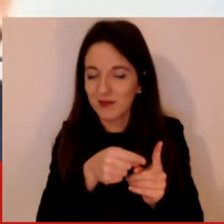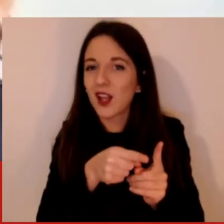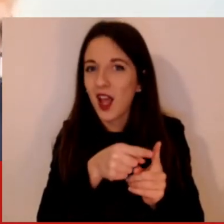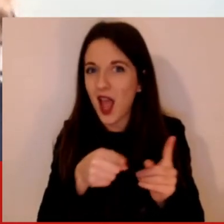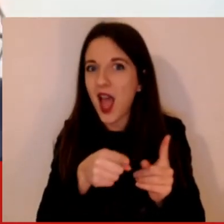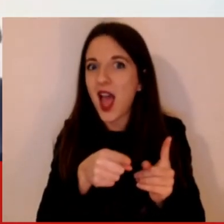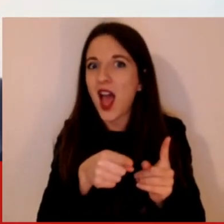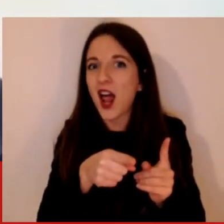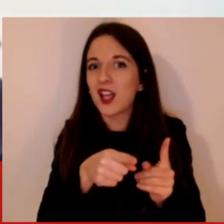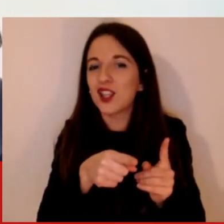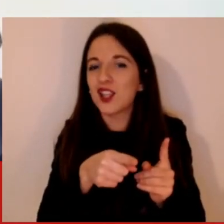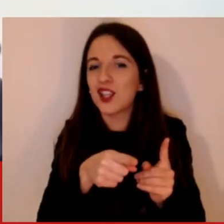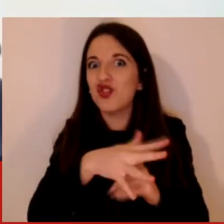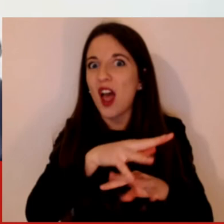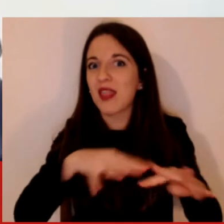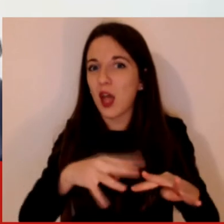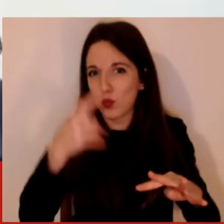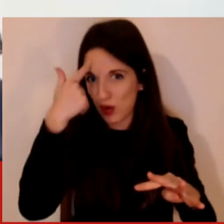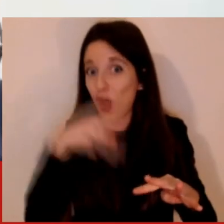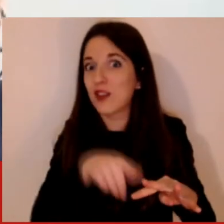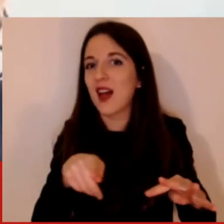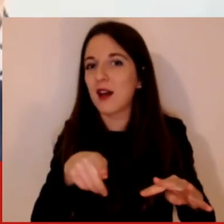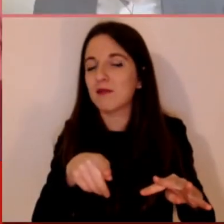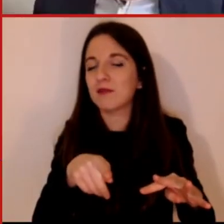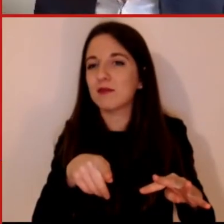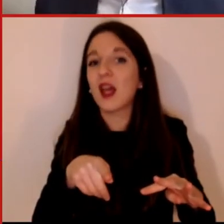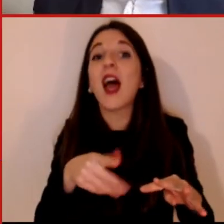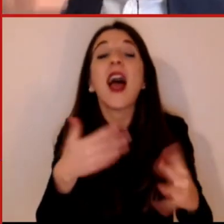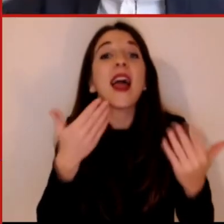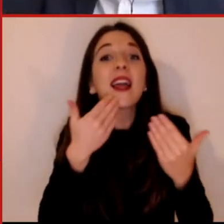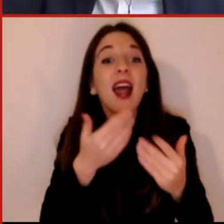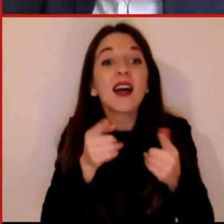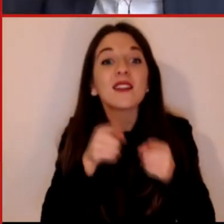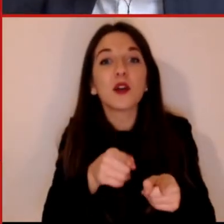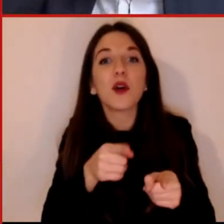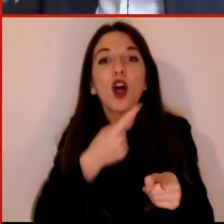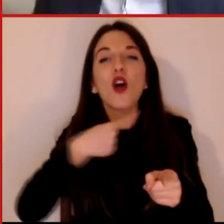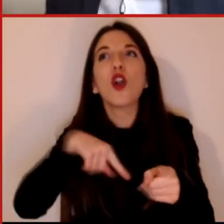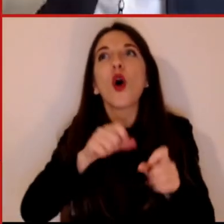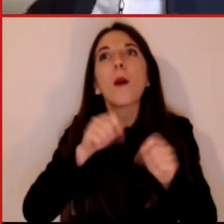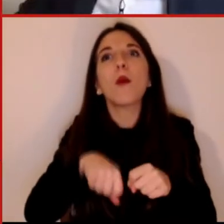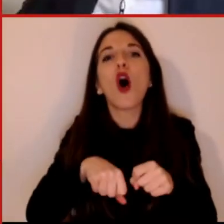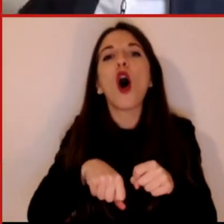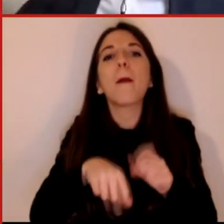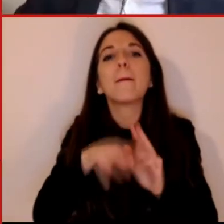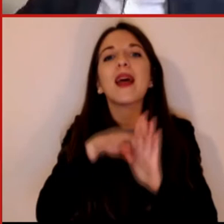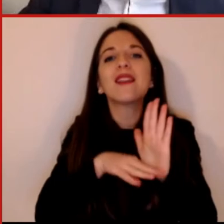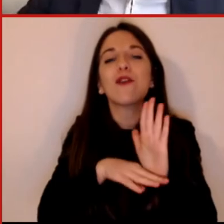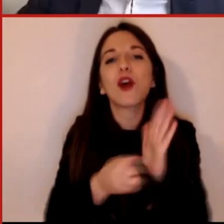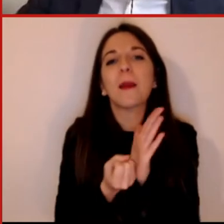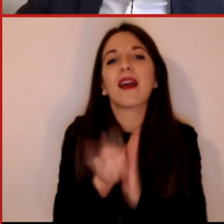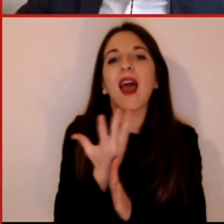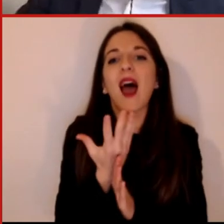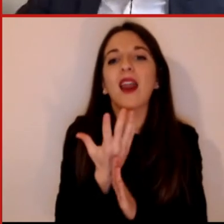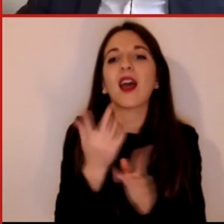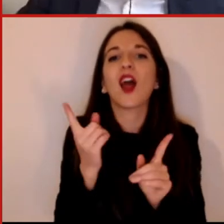permesso di creare una piattaforma come quella che è definita dai ricercatori